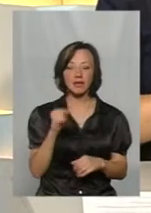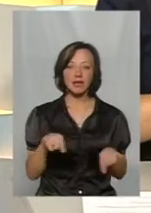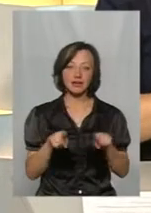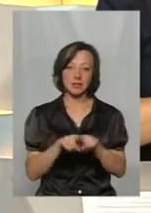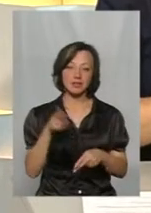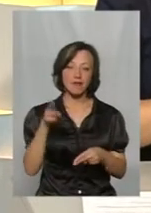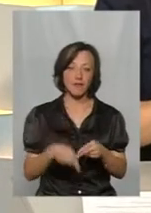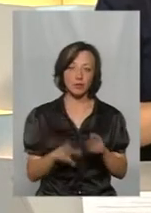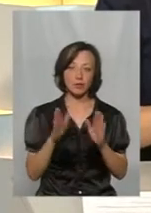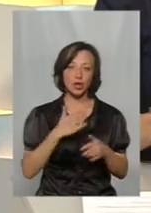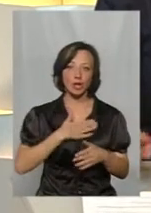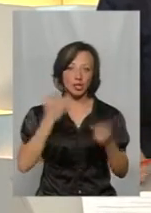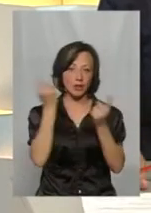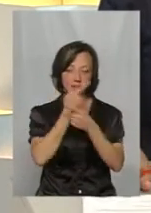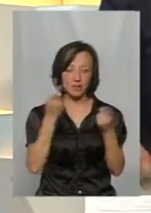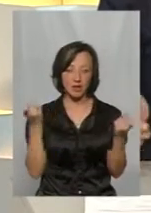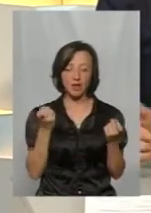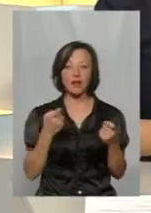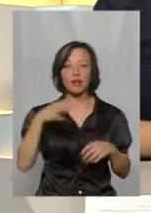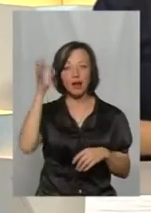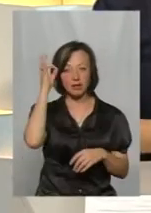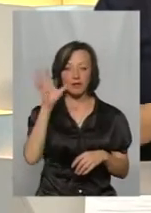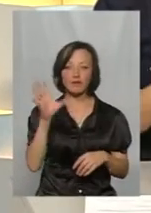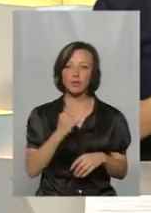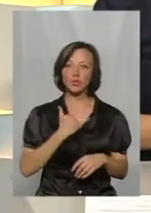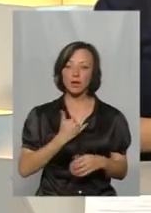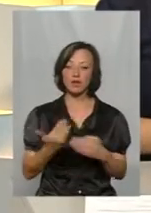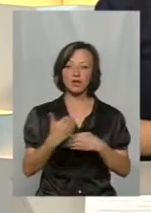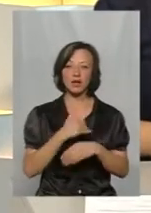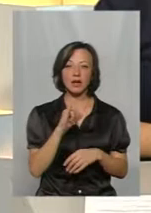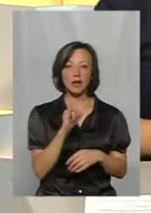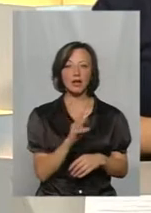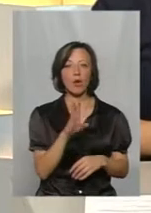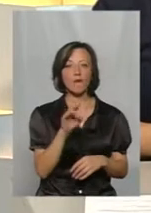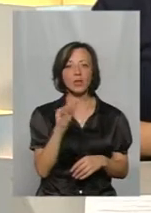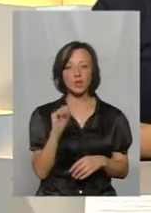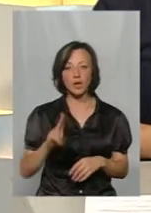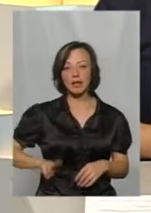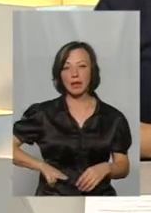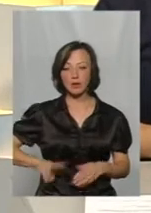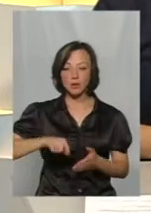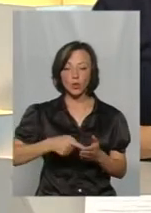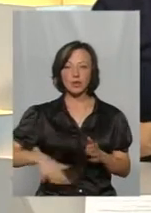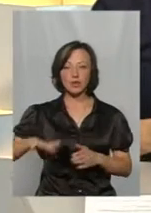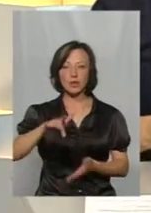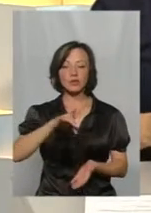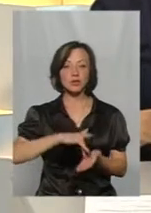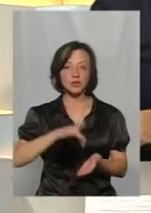ноті ми будемо завершувати наш ефір. Я нагадаю всім, що в нас сьогодні була Ірина Ковальчук, директор Хмельницького міського